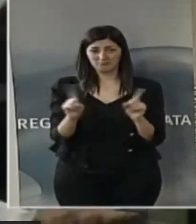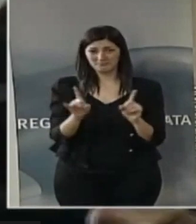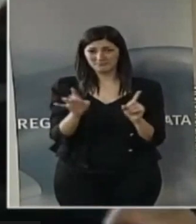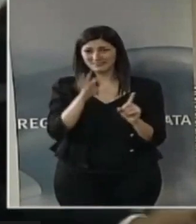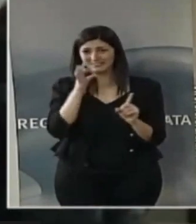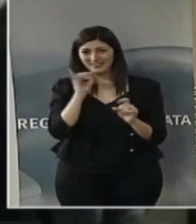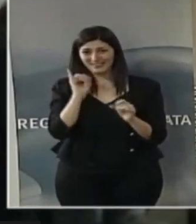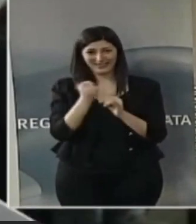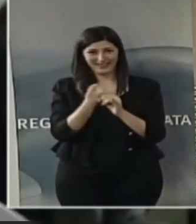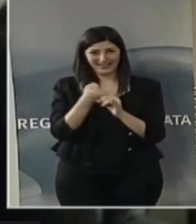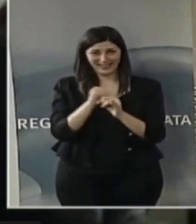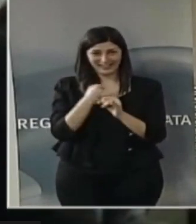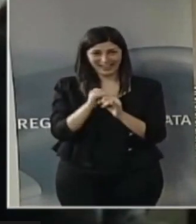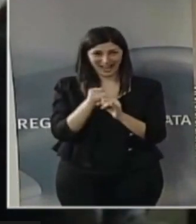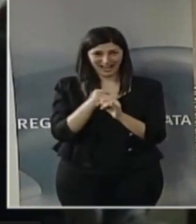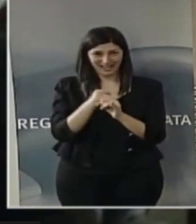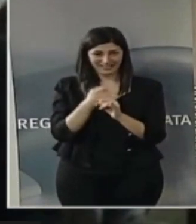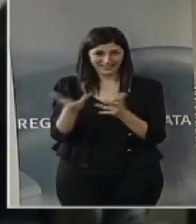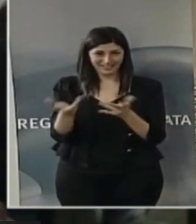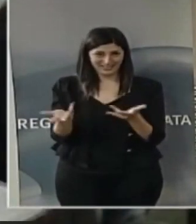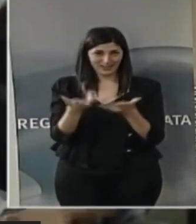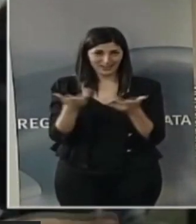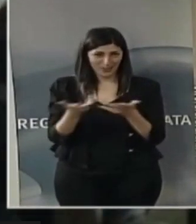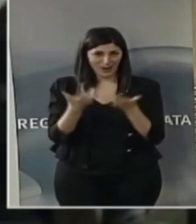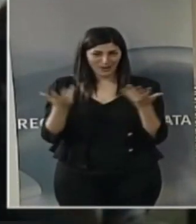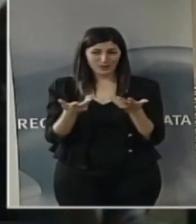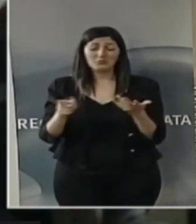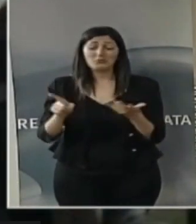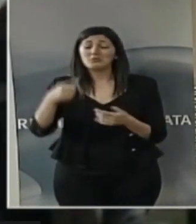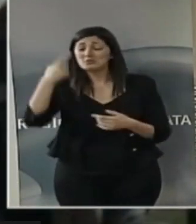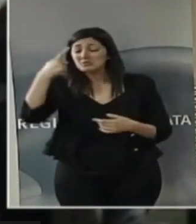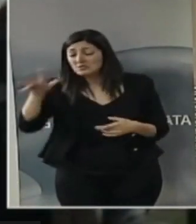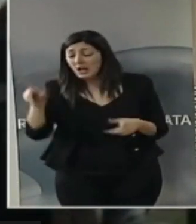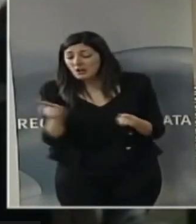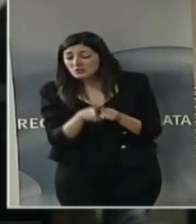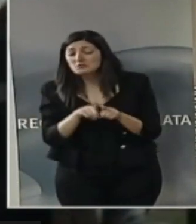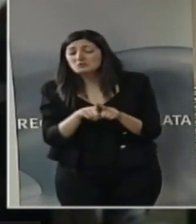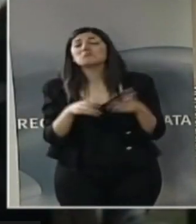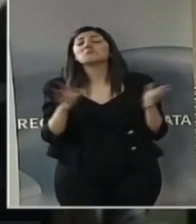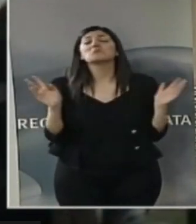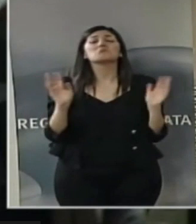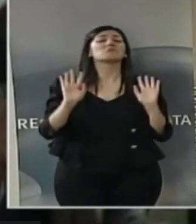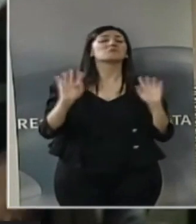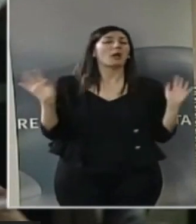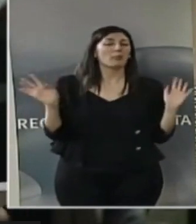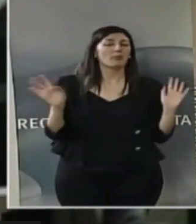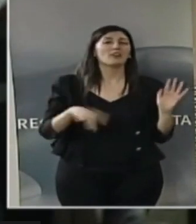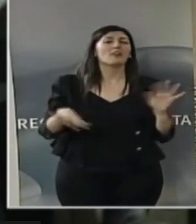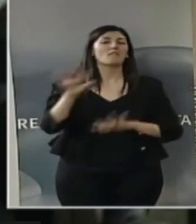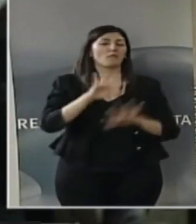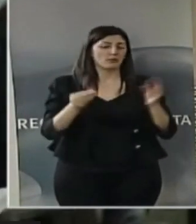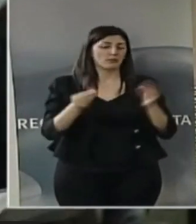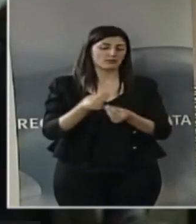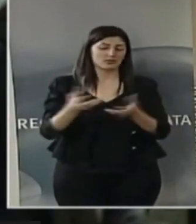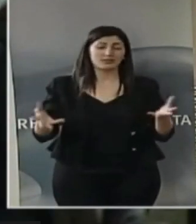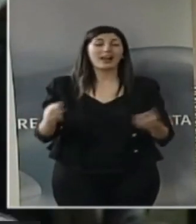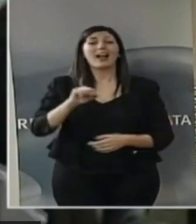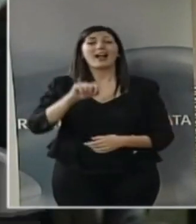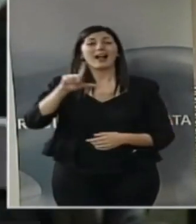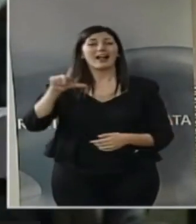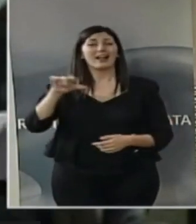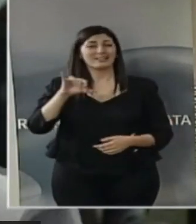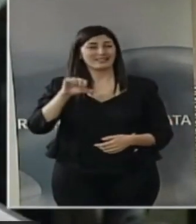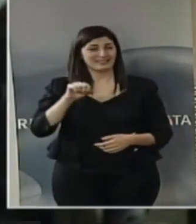ma poi se queste cose le sa, bene. Io voglio solo trasferire un'informazione. L'Alsia non è un soggetto che può essere